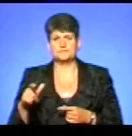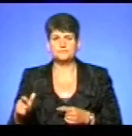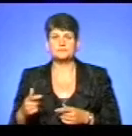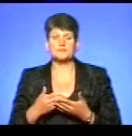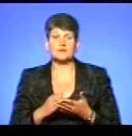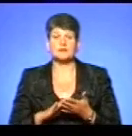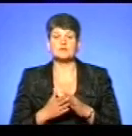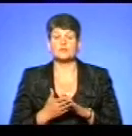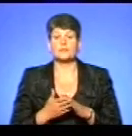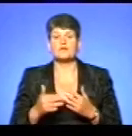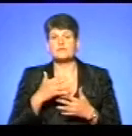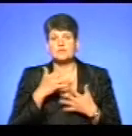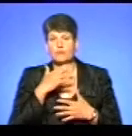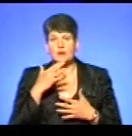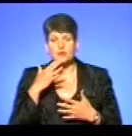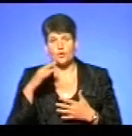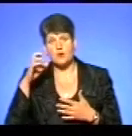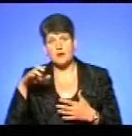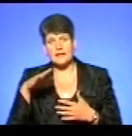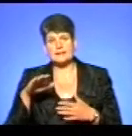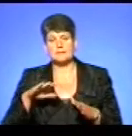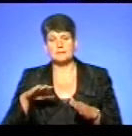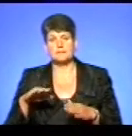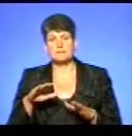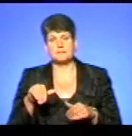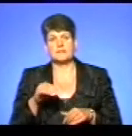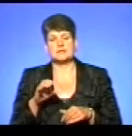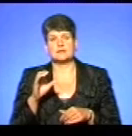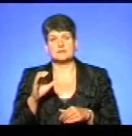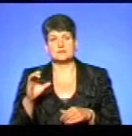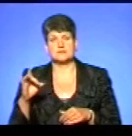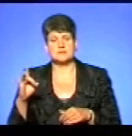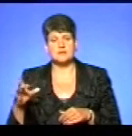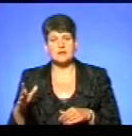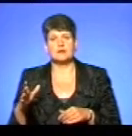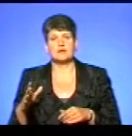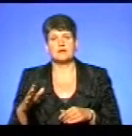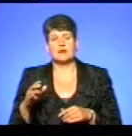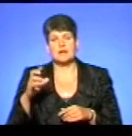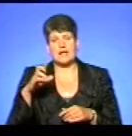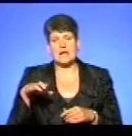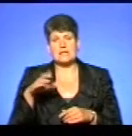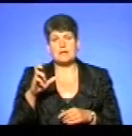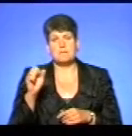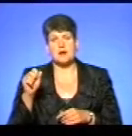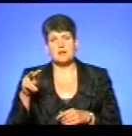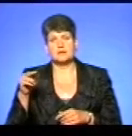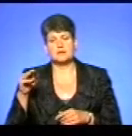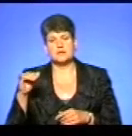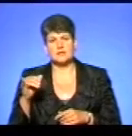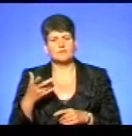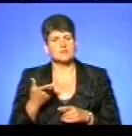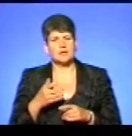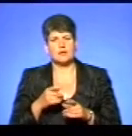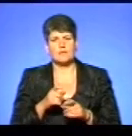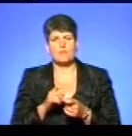є вже багатьох країн, багато і пострадянських країн, наприклад, країни Балтії, вони вже борються на перший рік, сильно